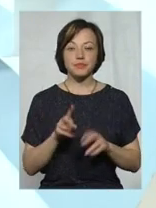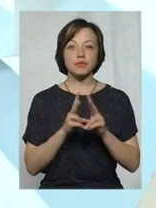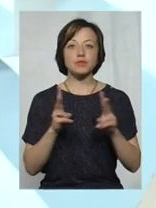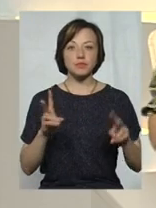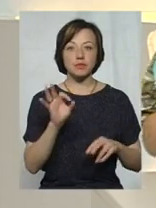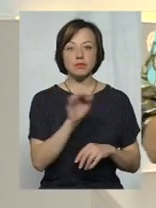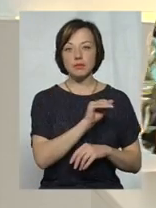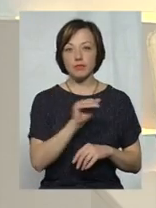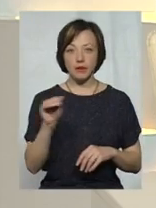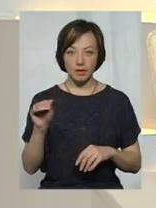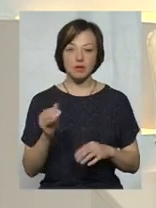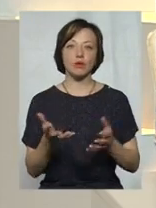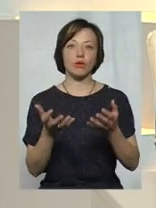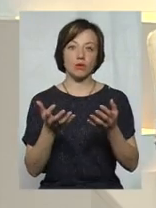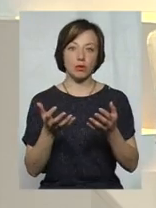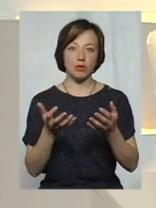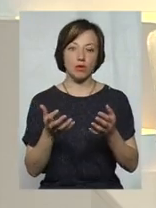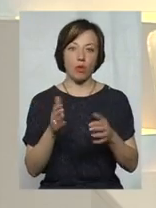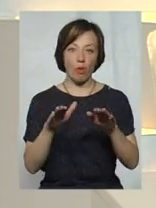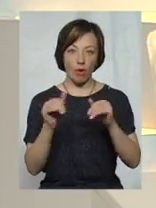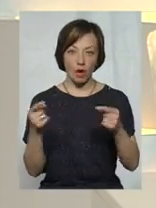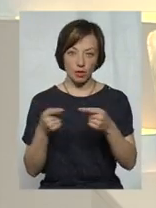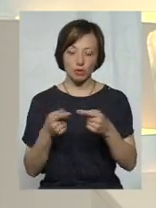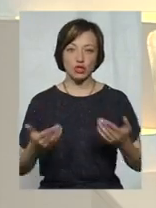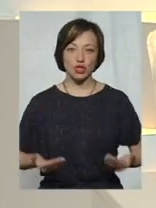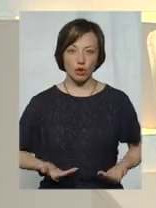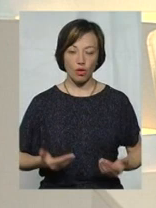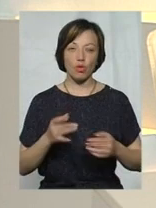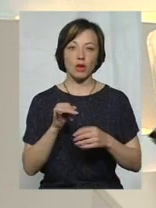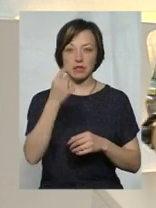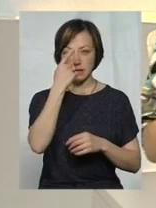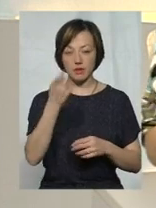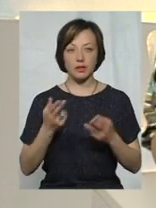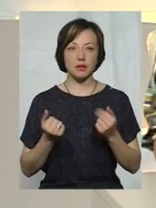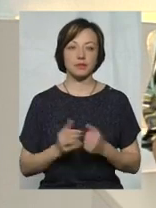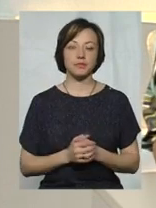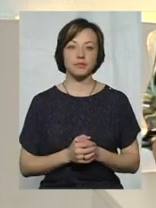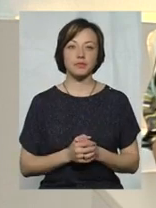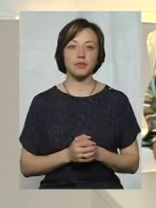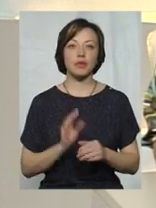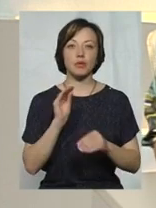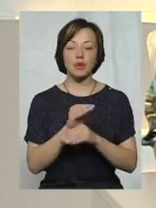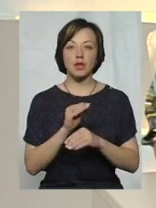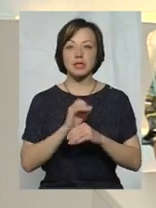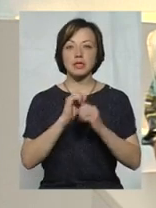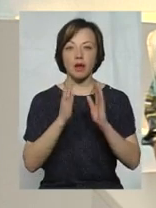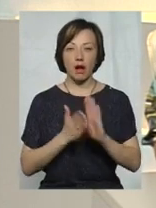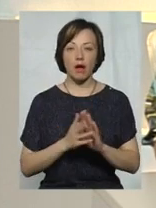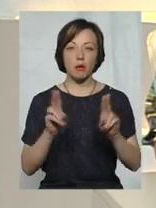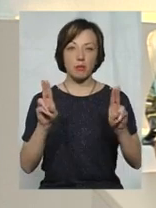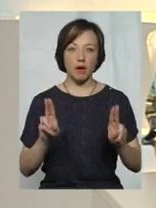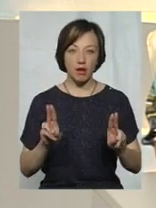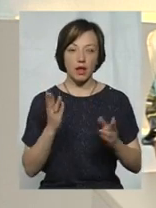офіційно орендує житло і вже заявляє. І ще я доповнюю, загальним правилом,